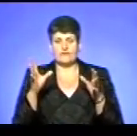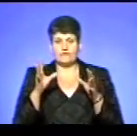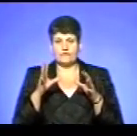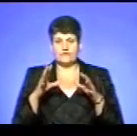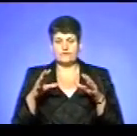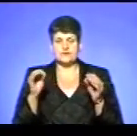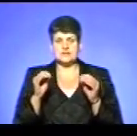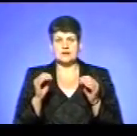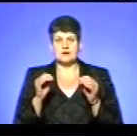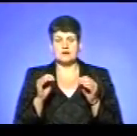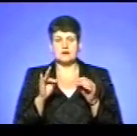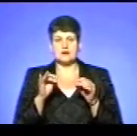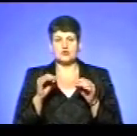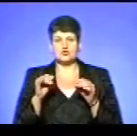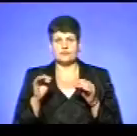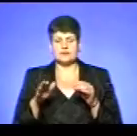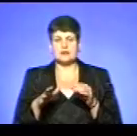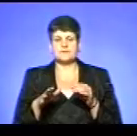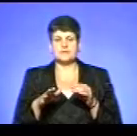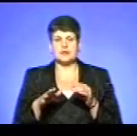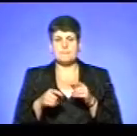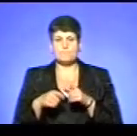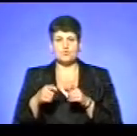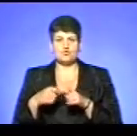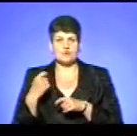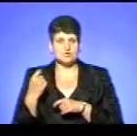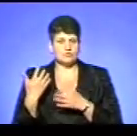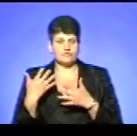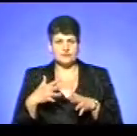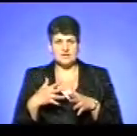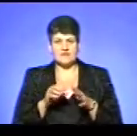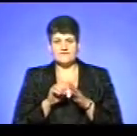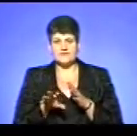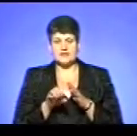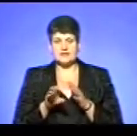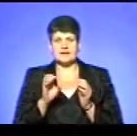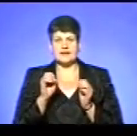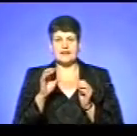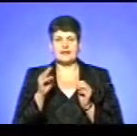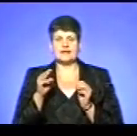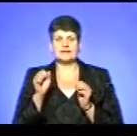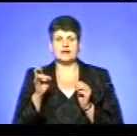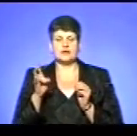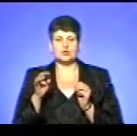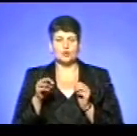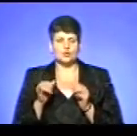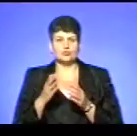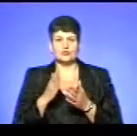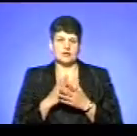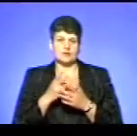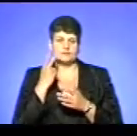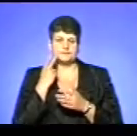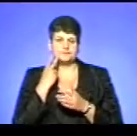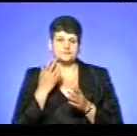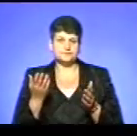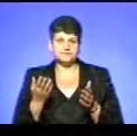арматура цих їмкостей, вона пошкоджена, і витік етанолу йде неконтрольований. Відомо, що під